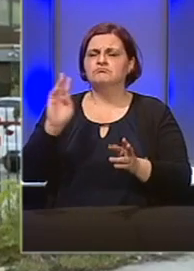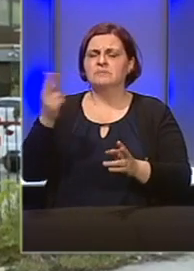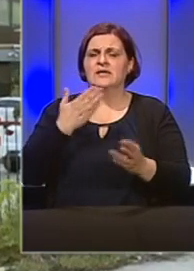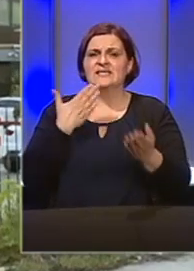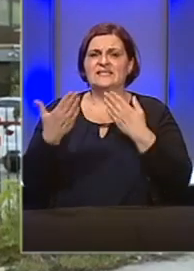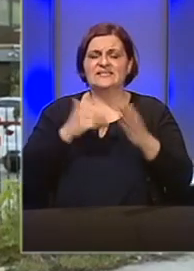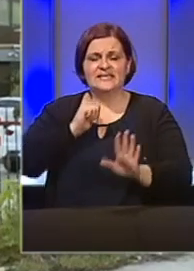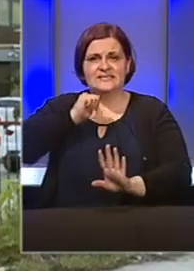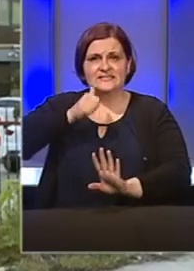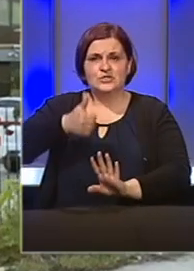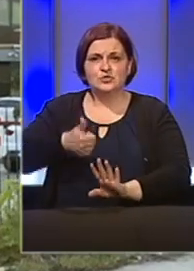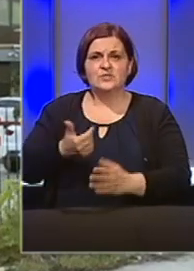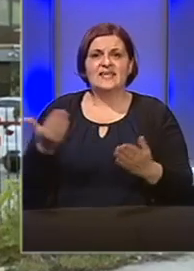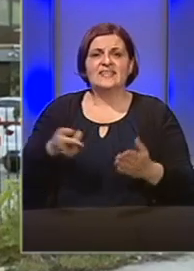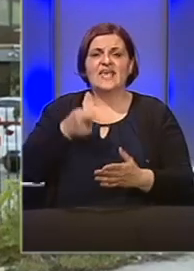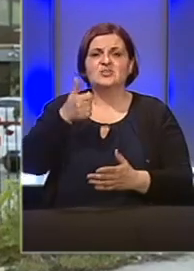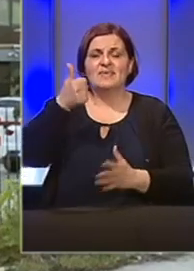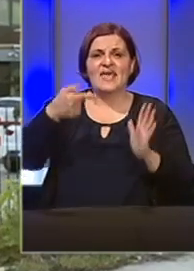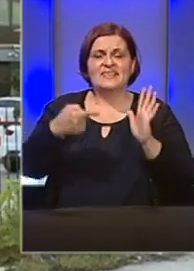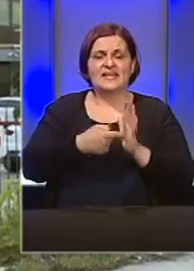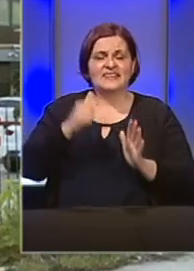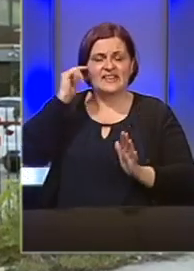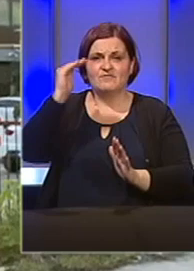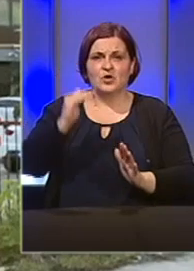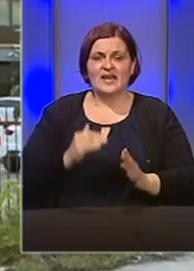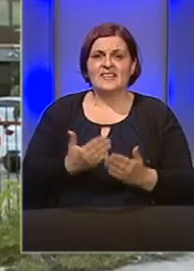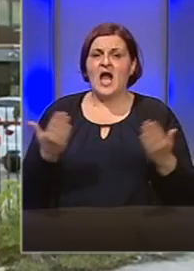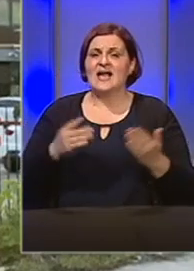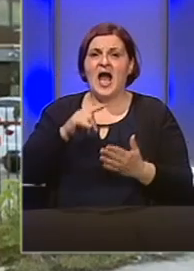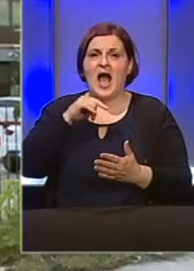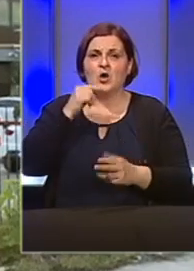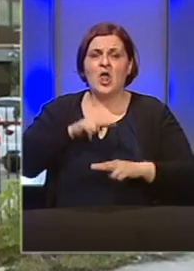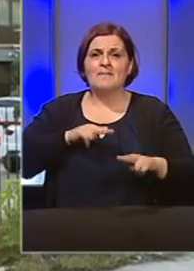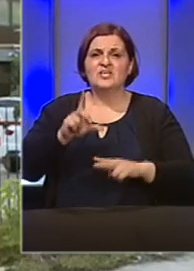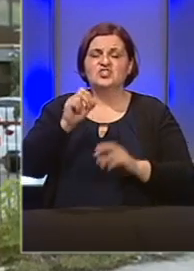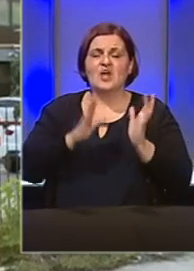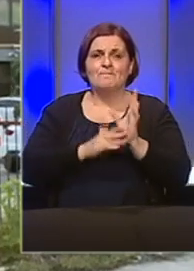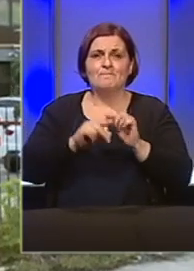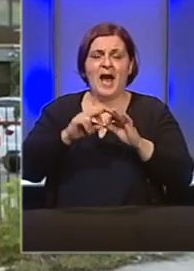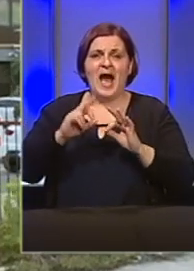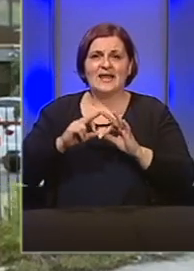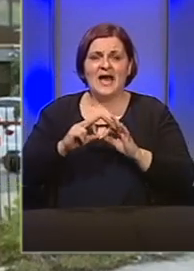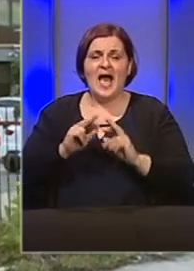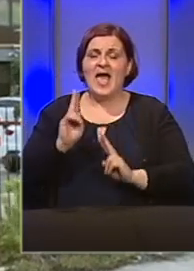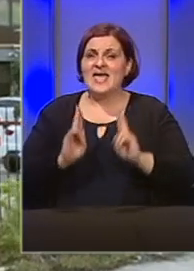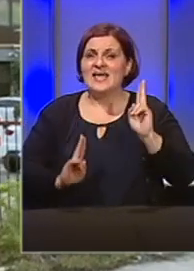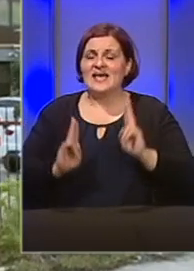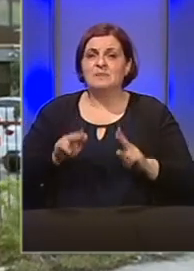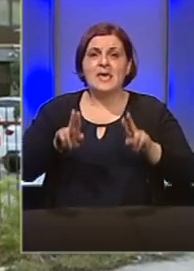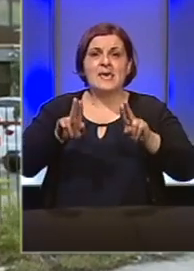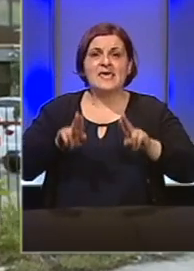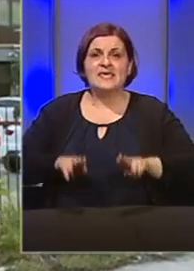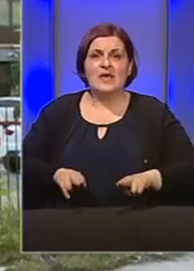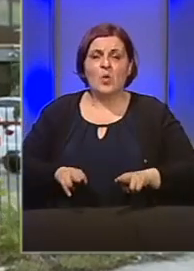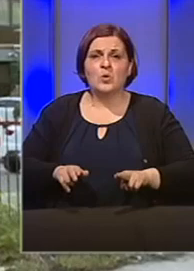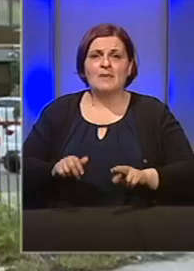sutra, gdje će ovo biti jedina tačka dnevnog reda. Kako je kazao ministar Čampara, razmotriće se i mogućnost